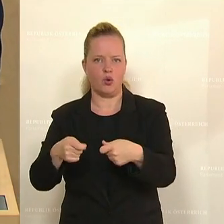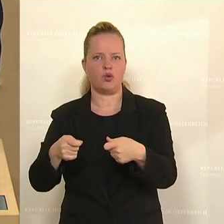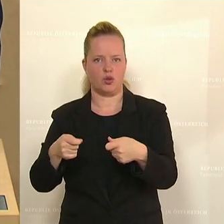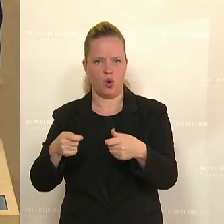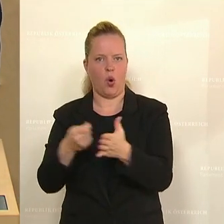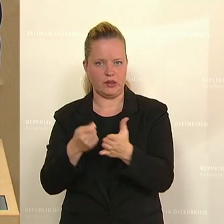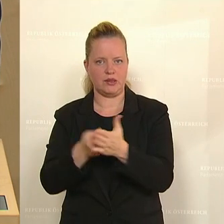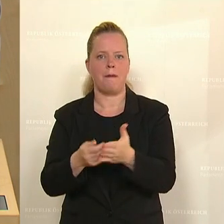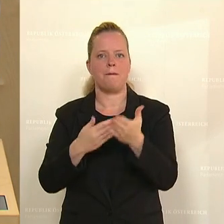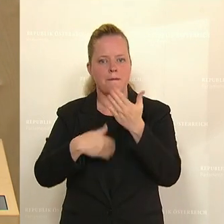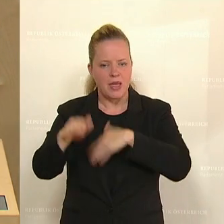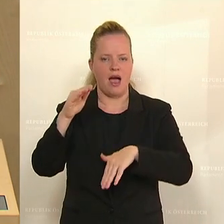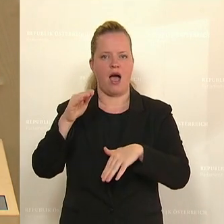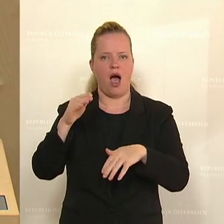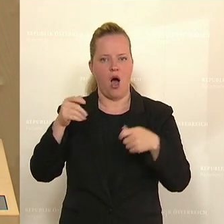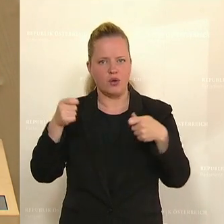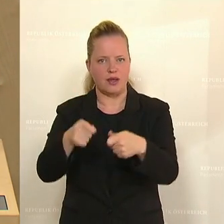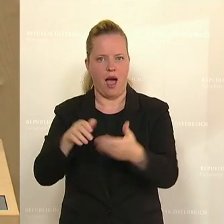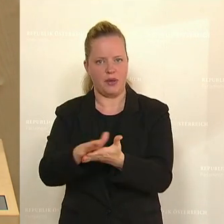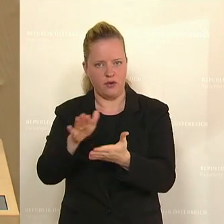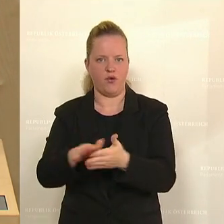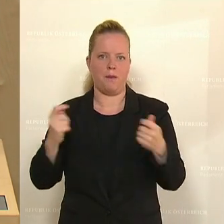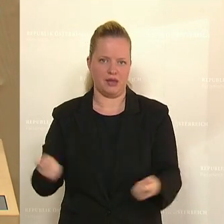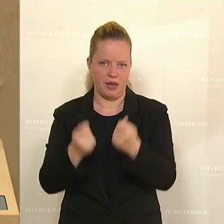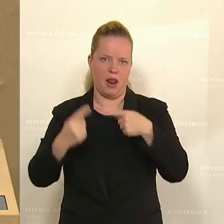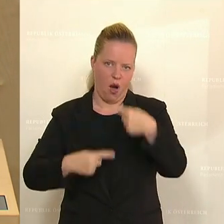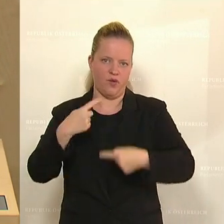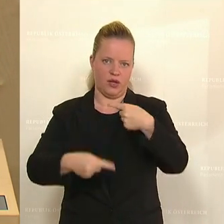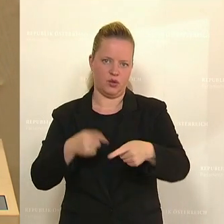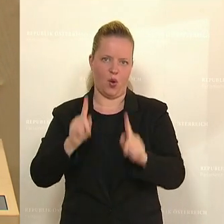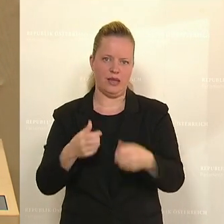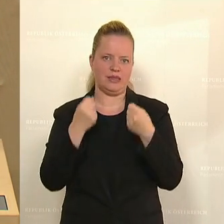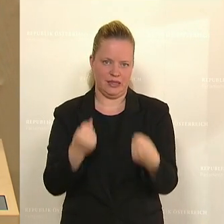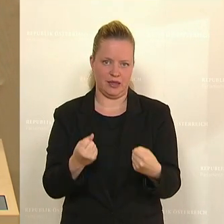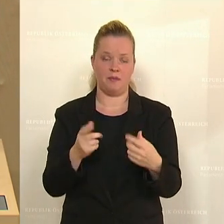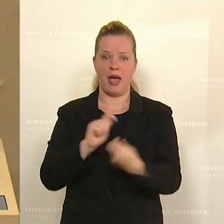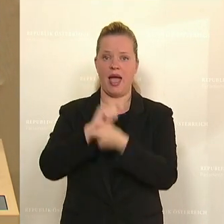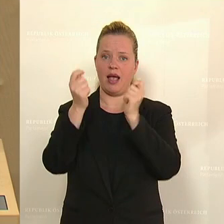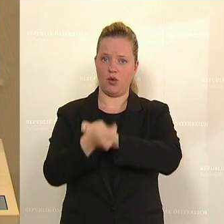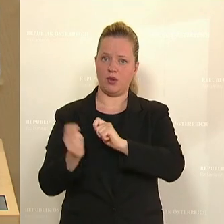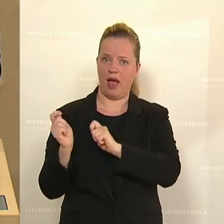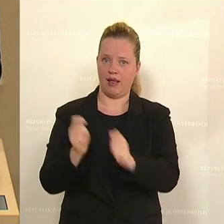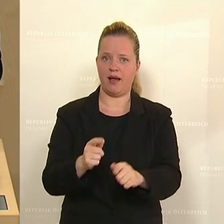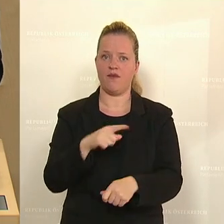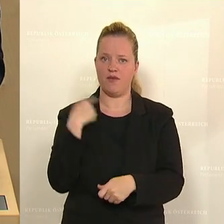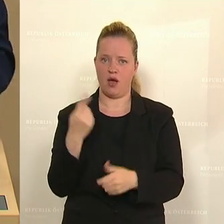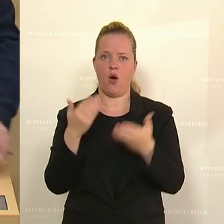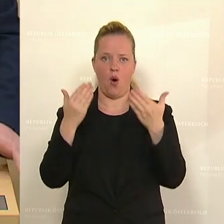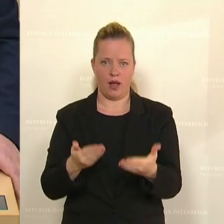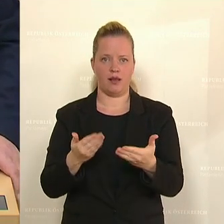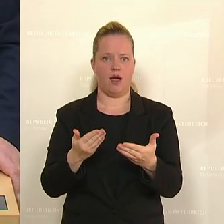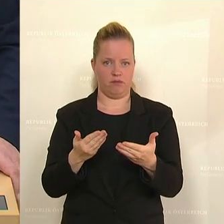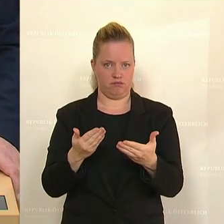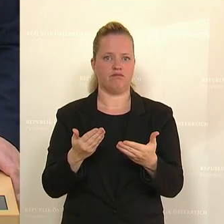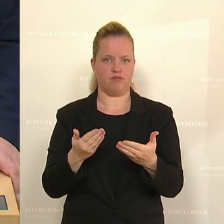für Mehrausgaben im laufenden Betrieb sichergestellt werden. Mit diesem Abänderungsantrag werden wir heute einen großen